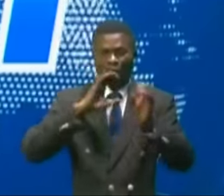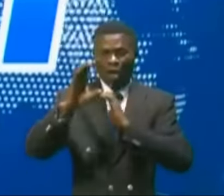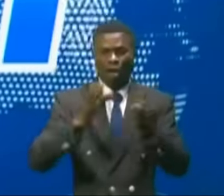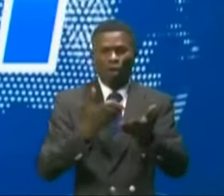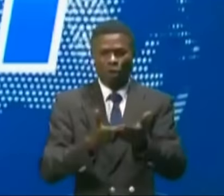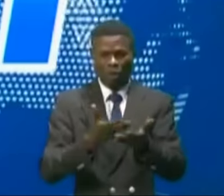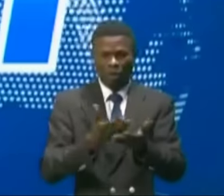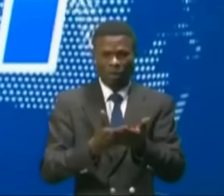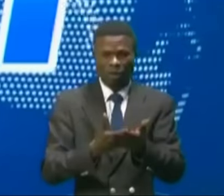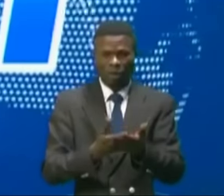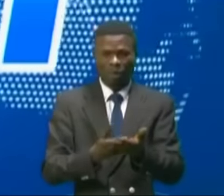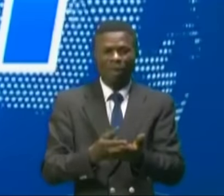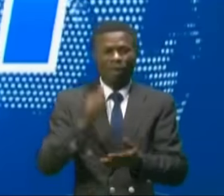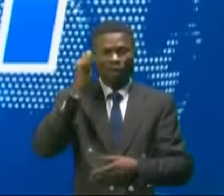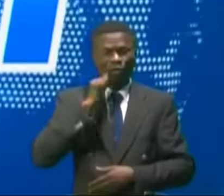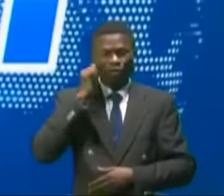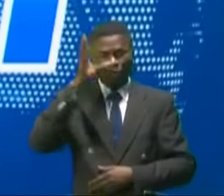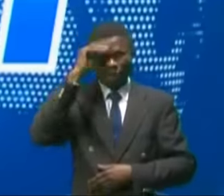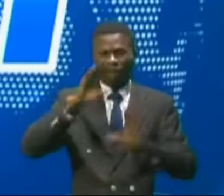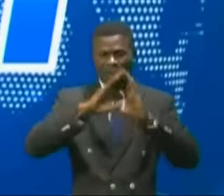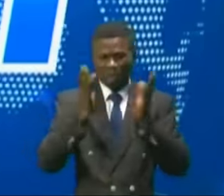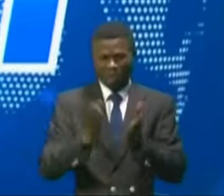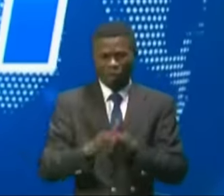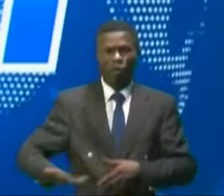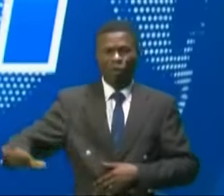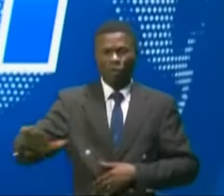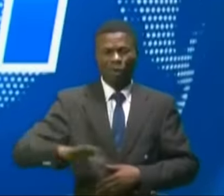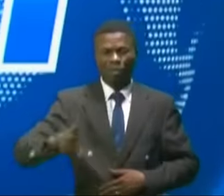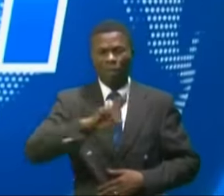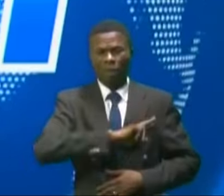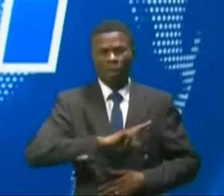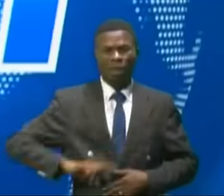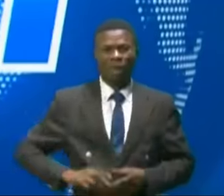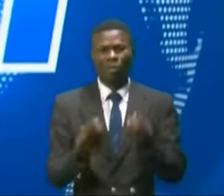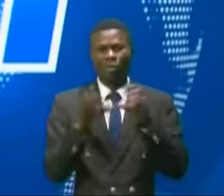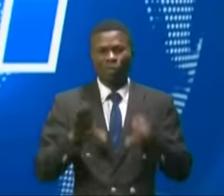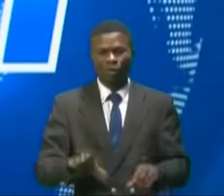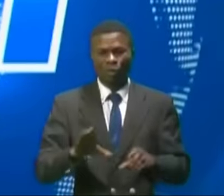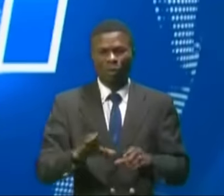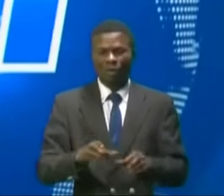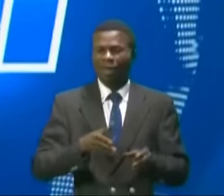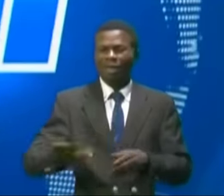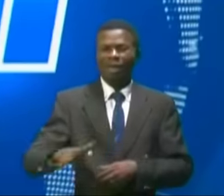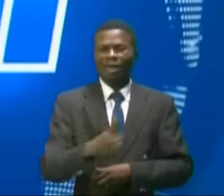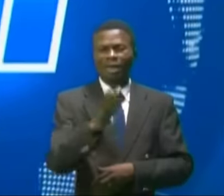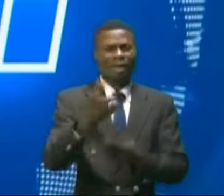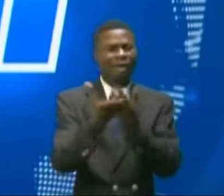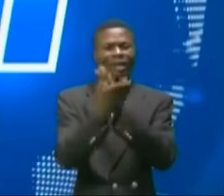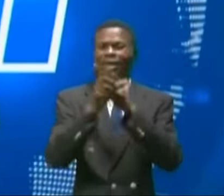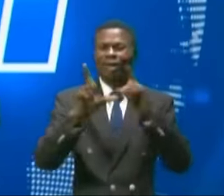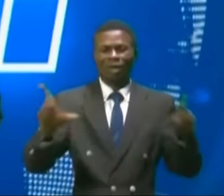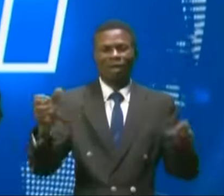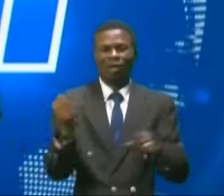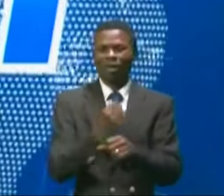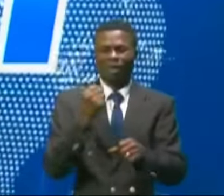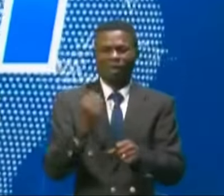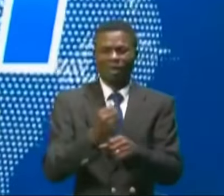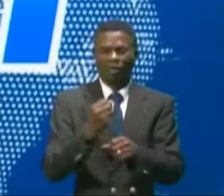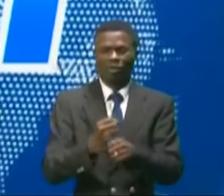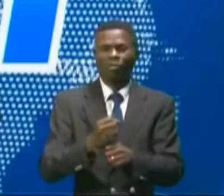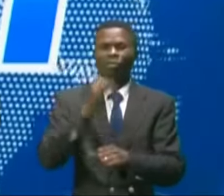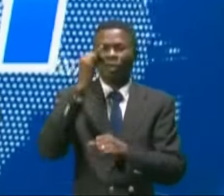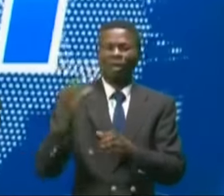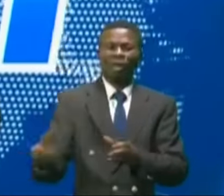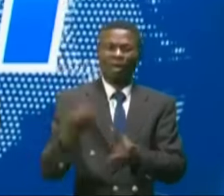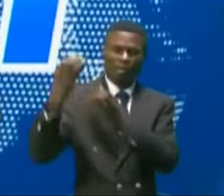aidera les fils et filles de ces coins de la République démocratique du Congo à vaquer librement à leurs occupations au fin de se prendre